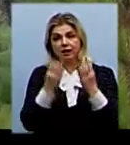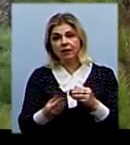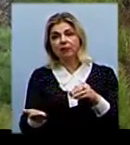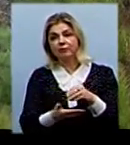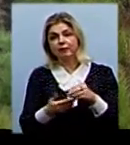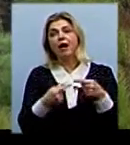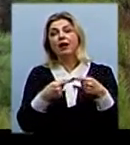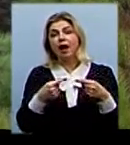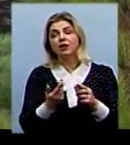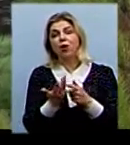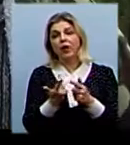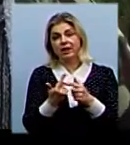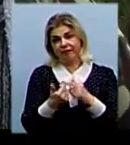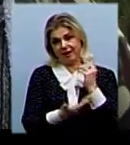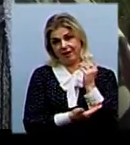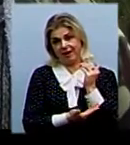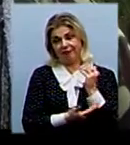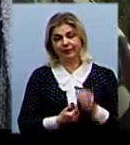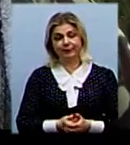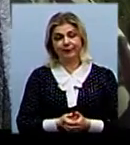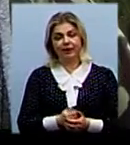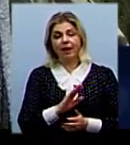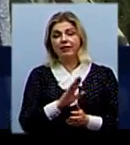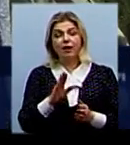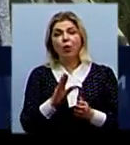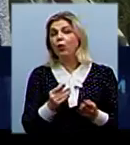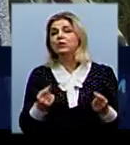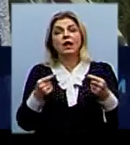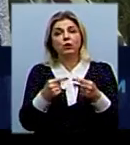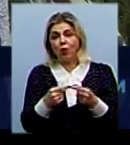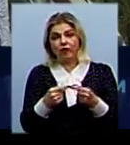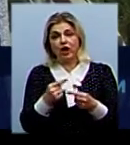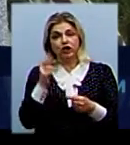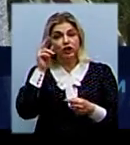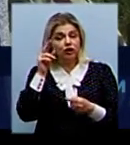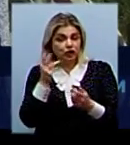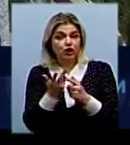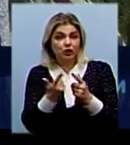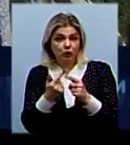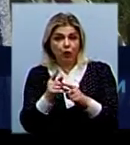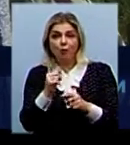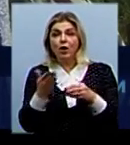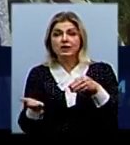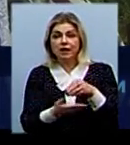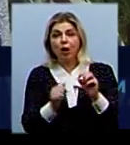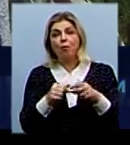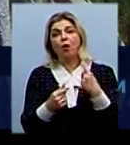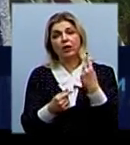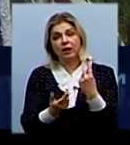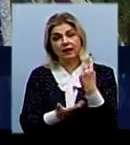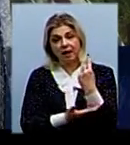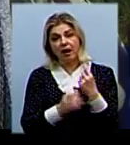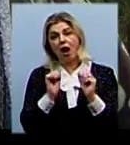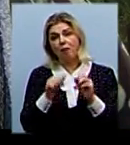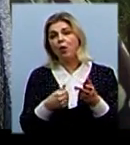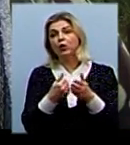різну кількість дерев. Це не встановлене число, тому що можна зрізати одне дерево, а можна